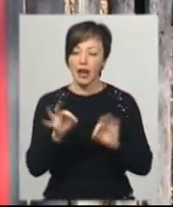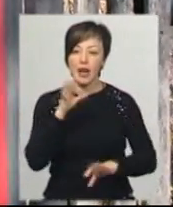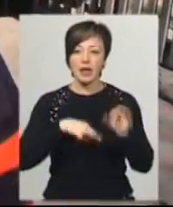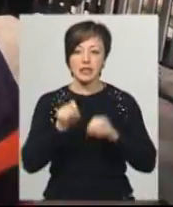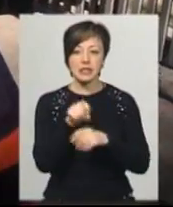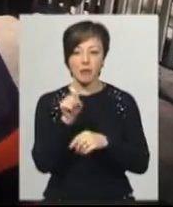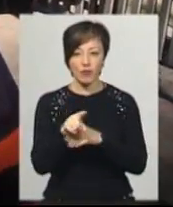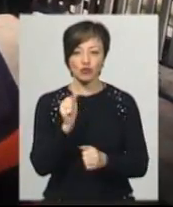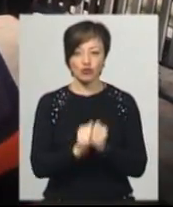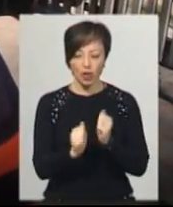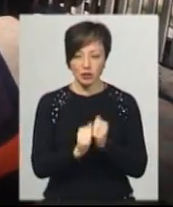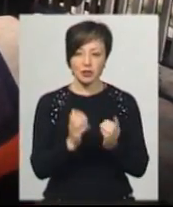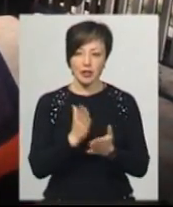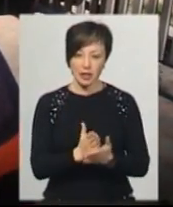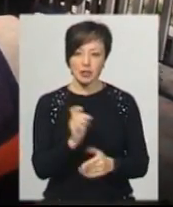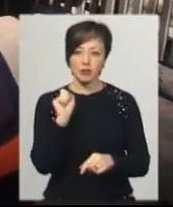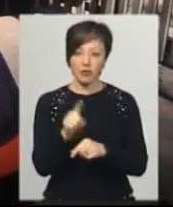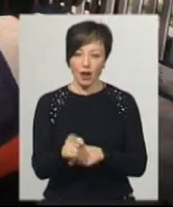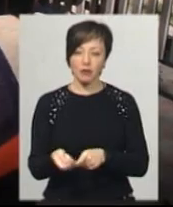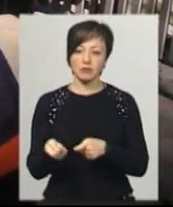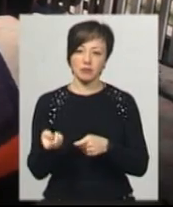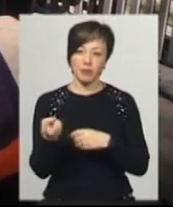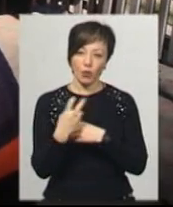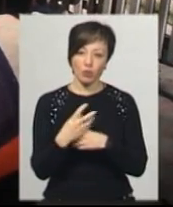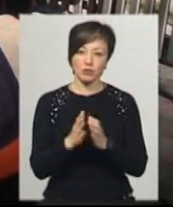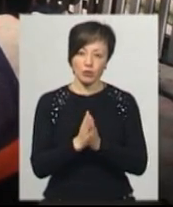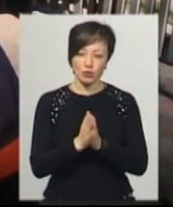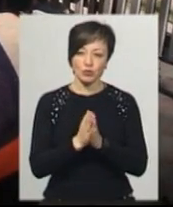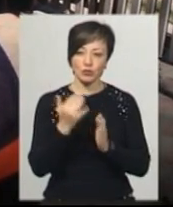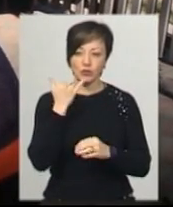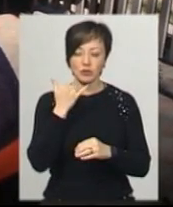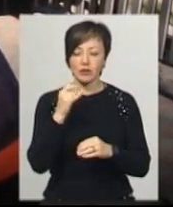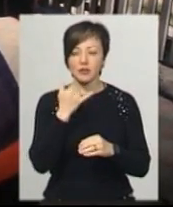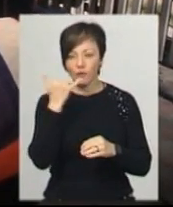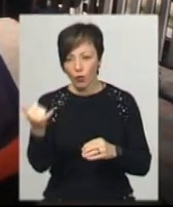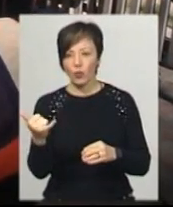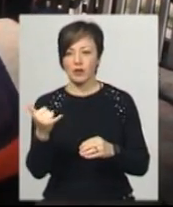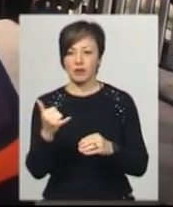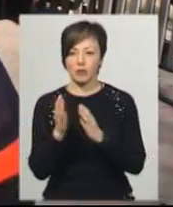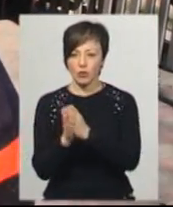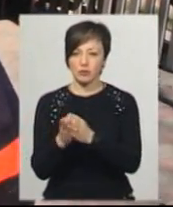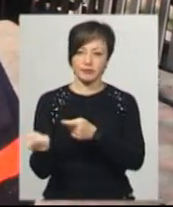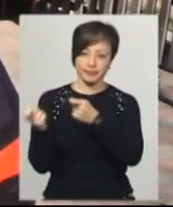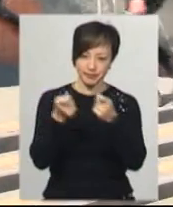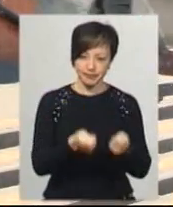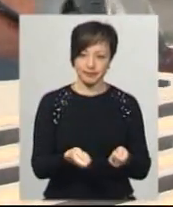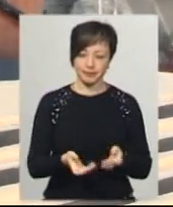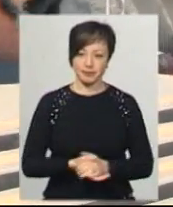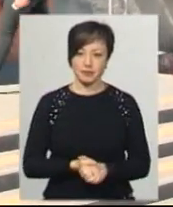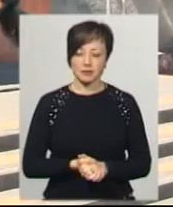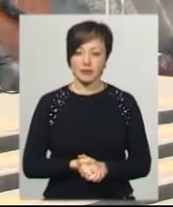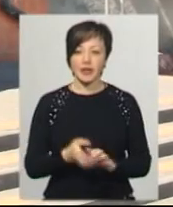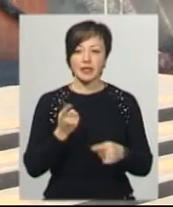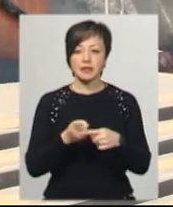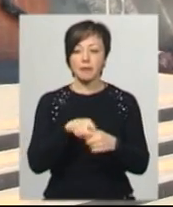замовляють часто. Є, що замовляють, приходять, дзвонять до неї, то й вона несе. Із